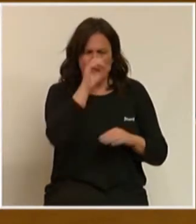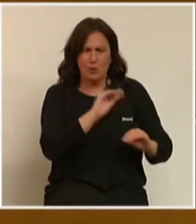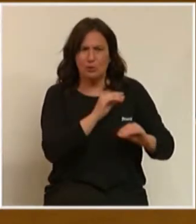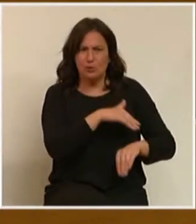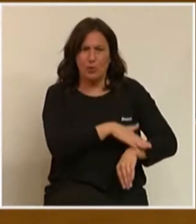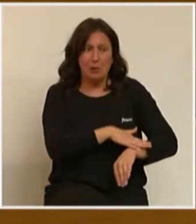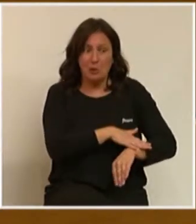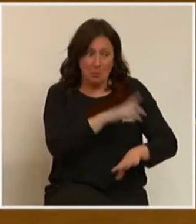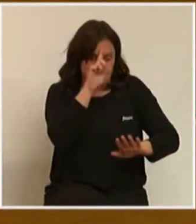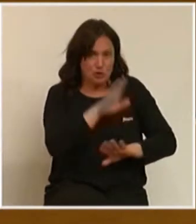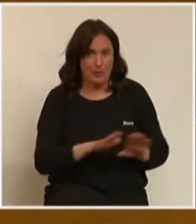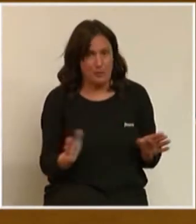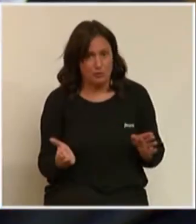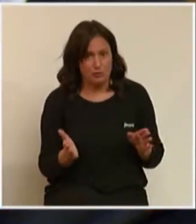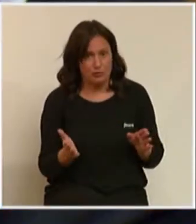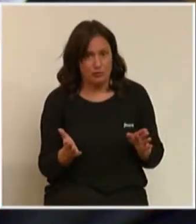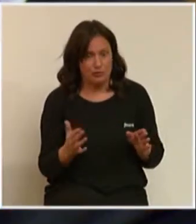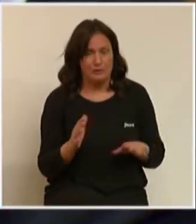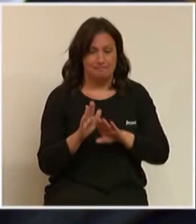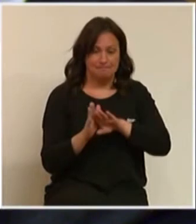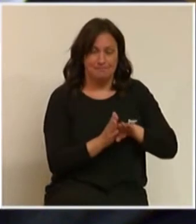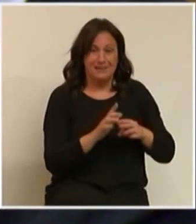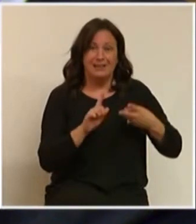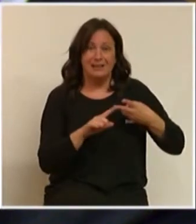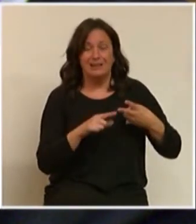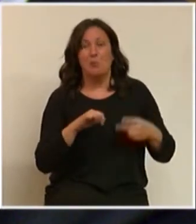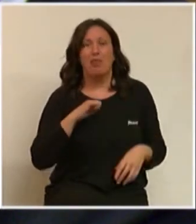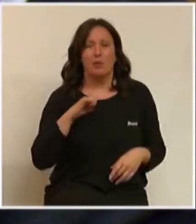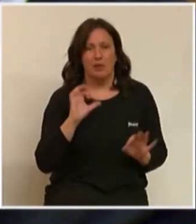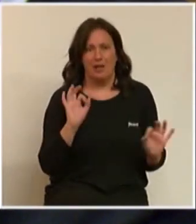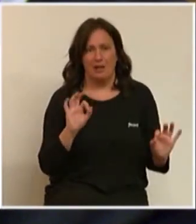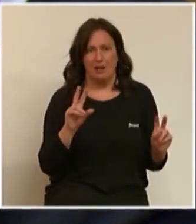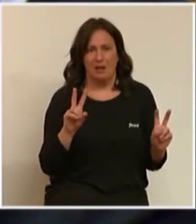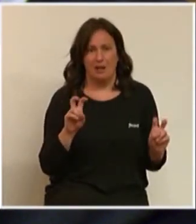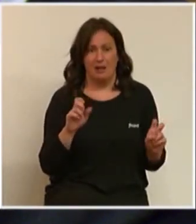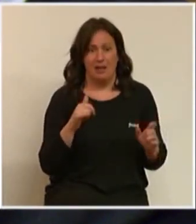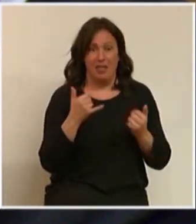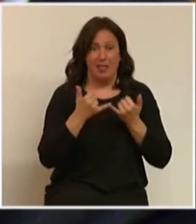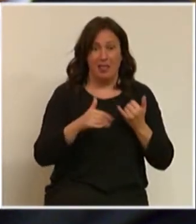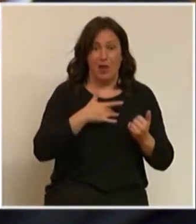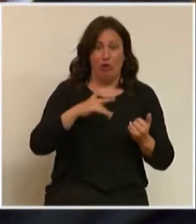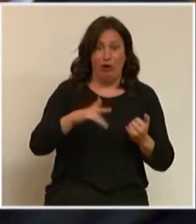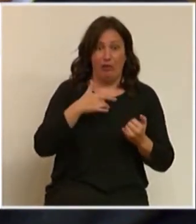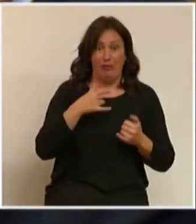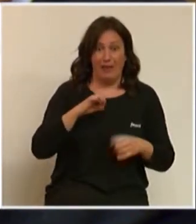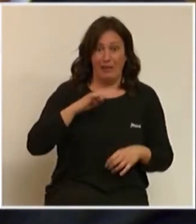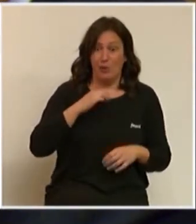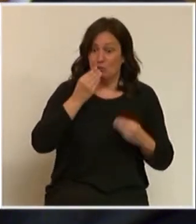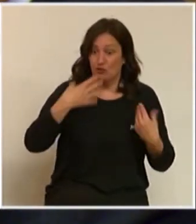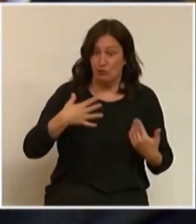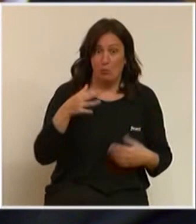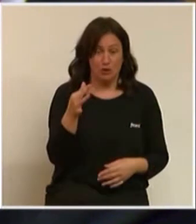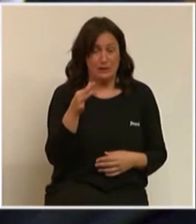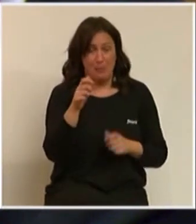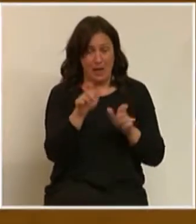No ho sabem. Deute. Què pensen del deute? La condonació del deute és bona per als valencians.